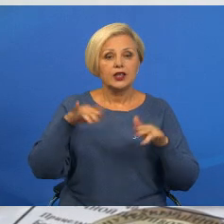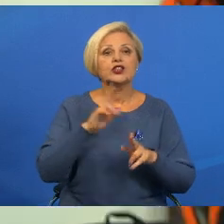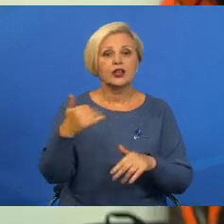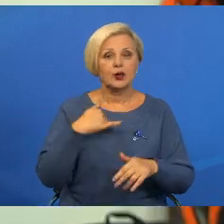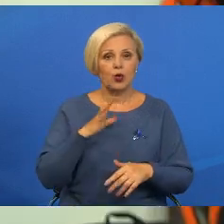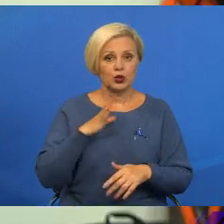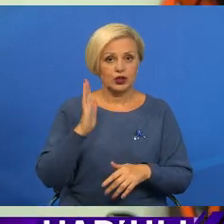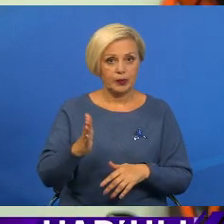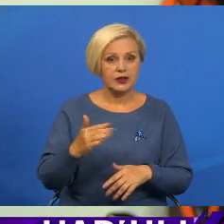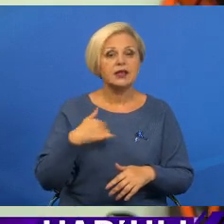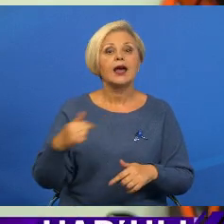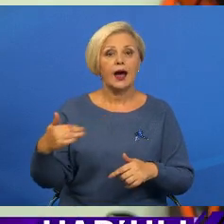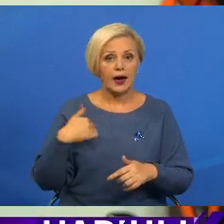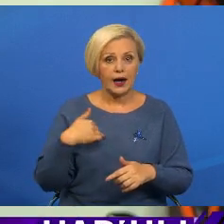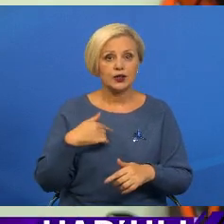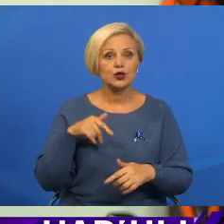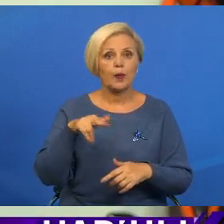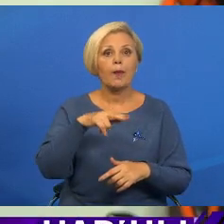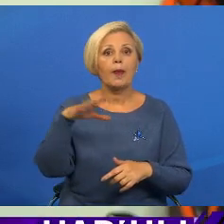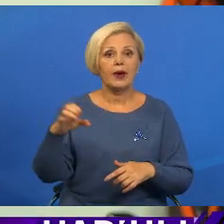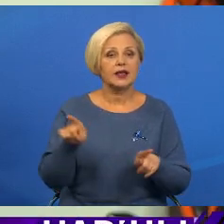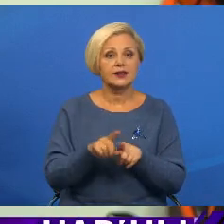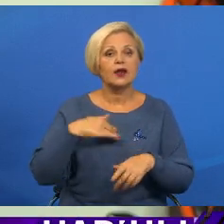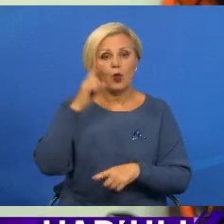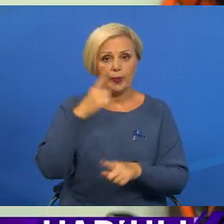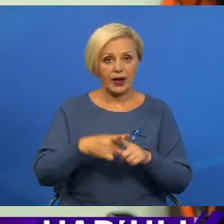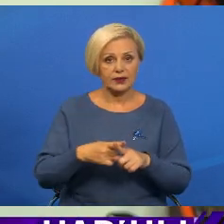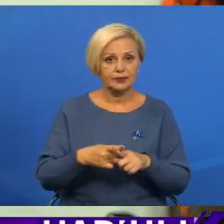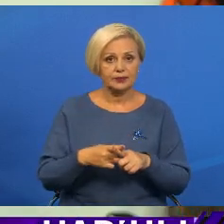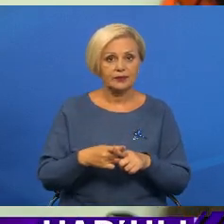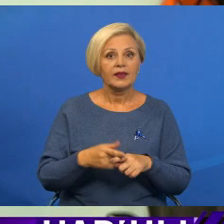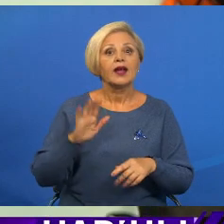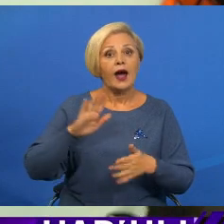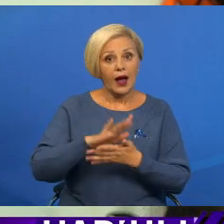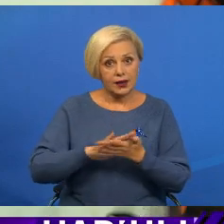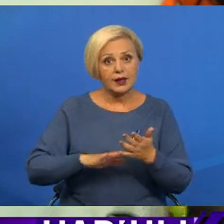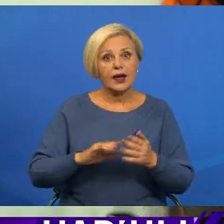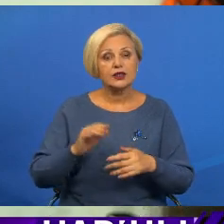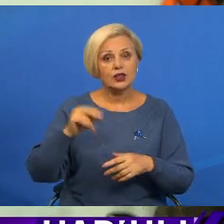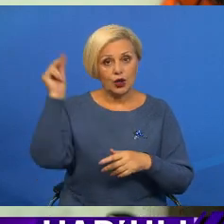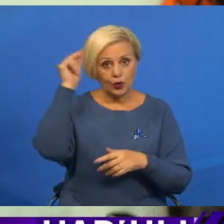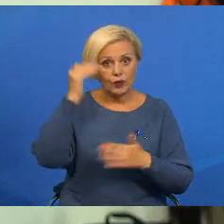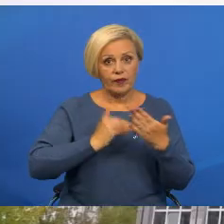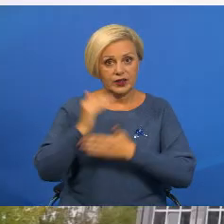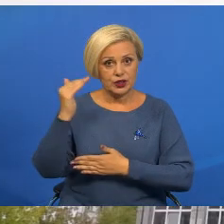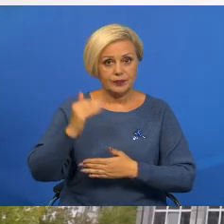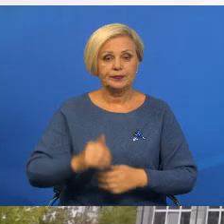стать. Лично я хочу пойти в ППС, как и мой брат. А потом на заучку, выше.